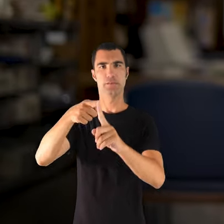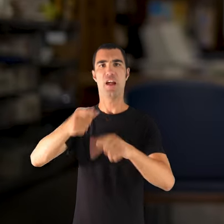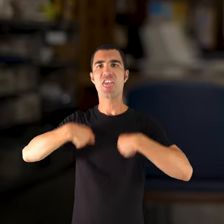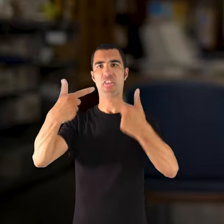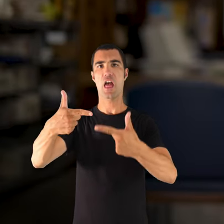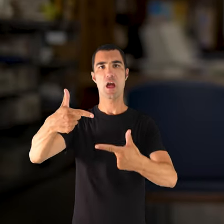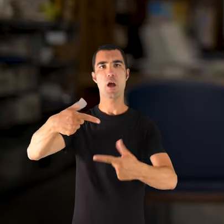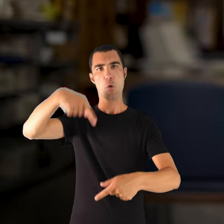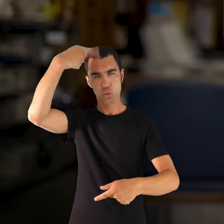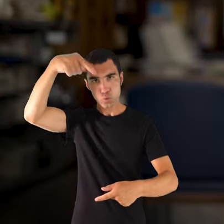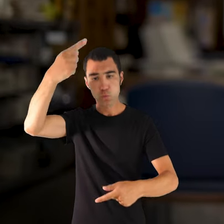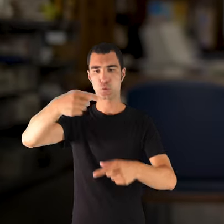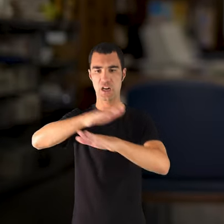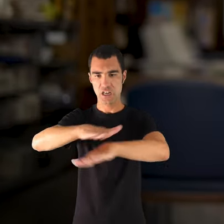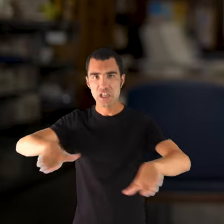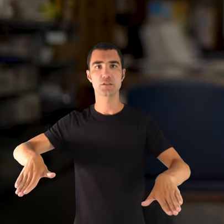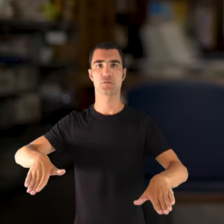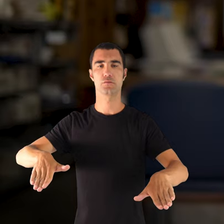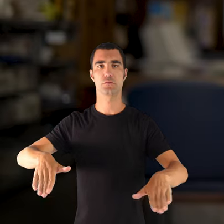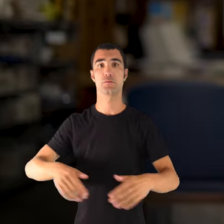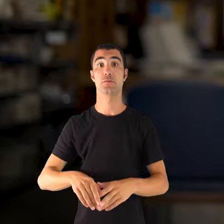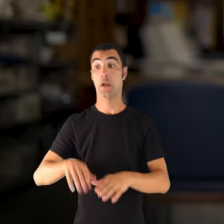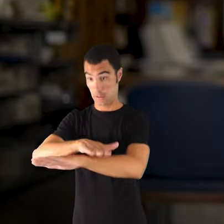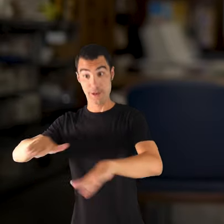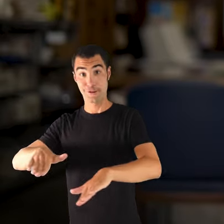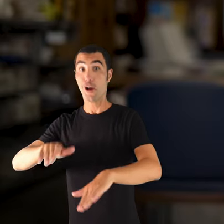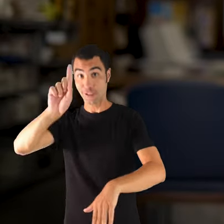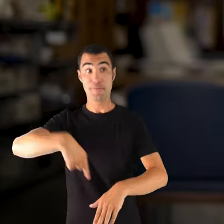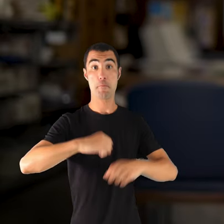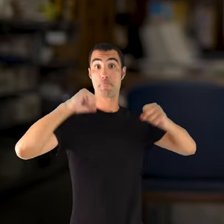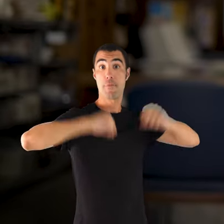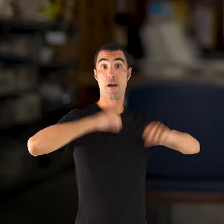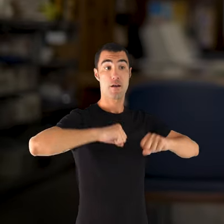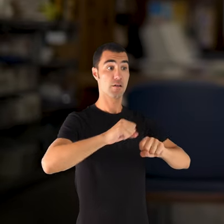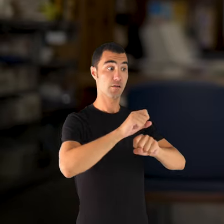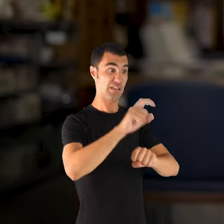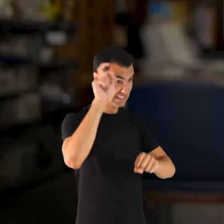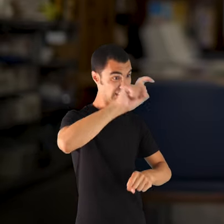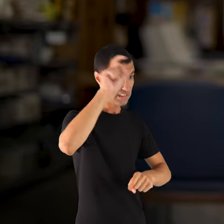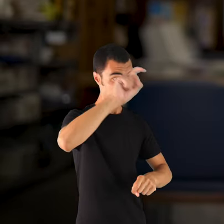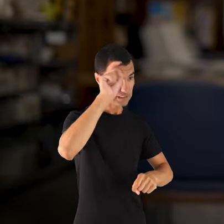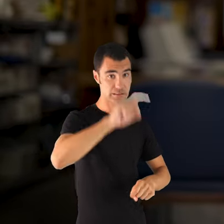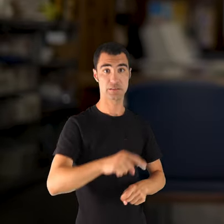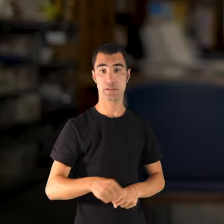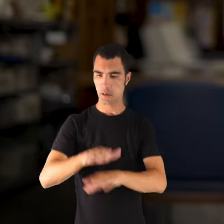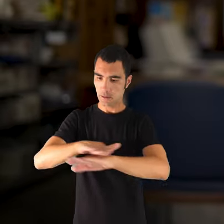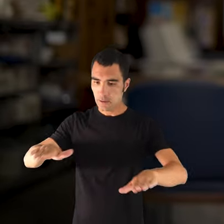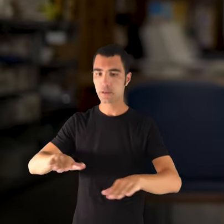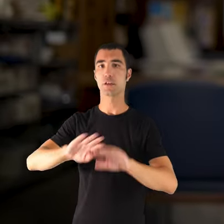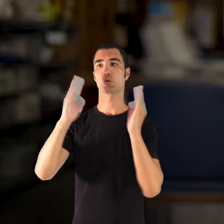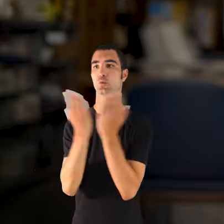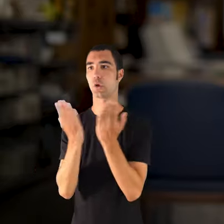en els al·lots. I és el gent major, perquè no se va conformar a ensenyar a escola. El major